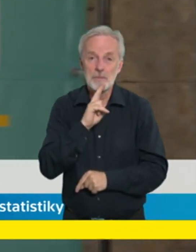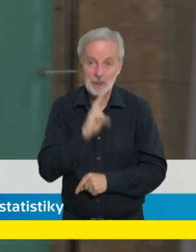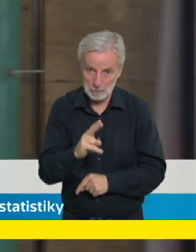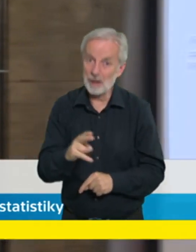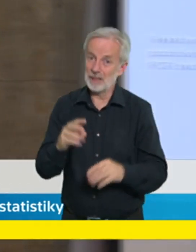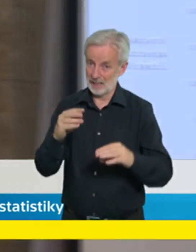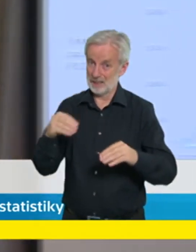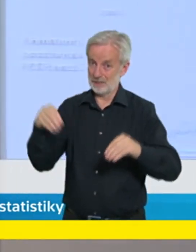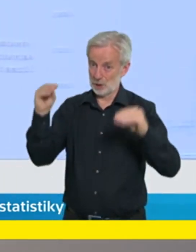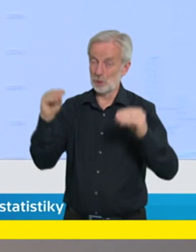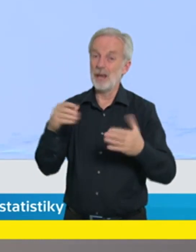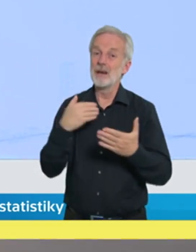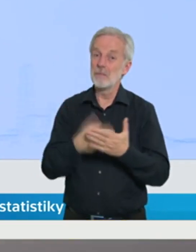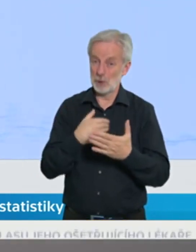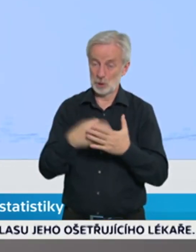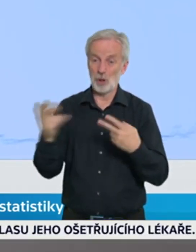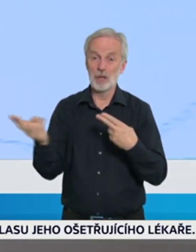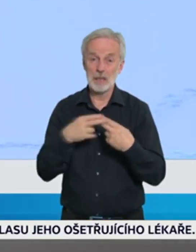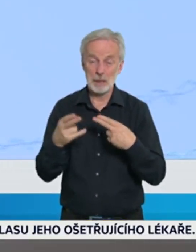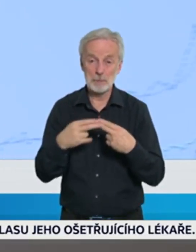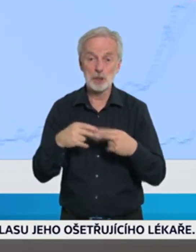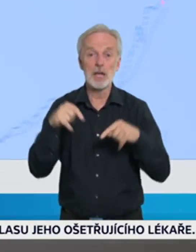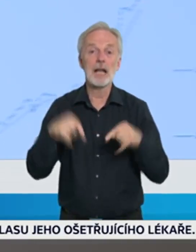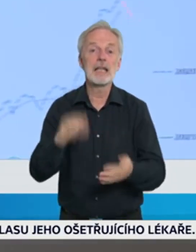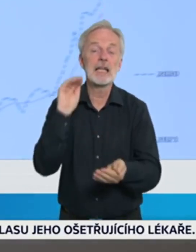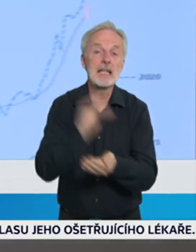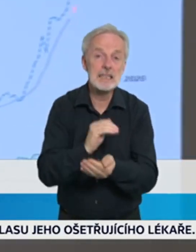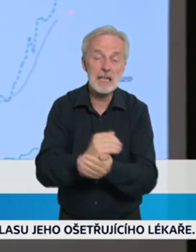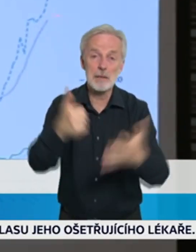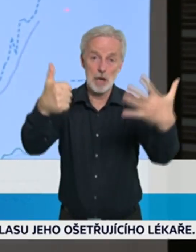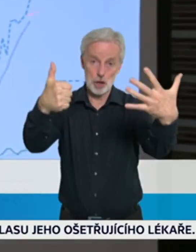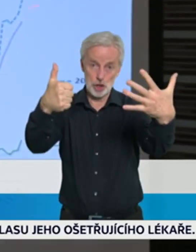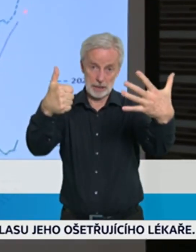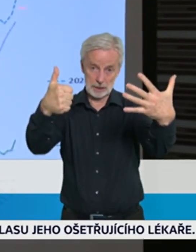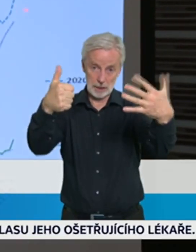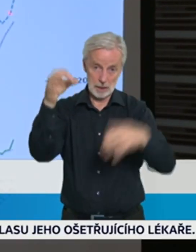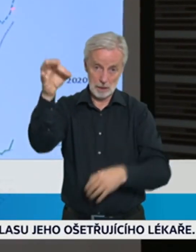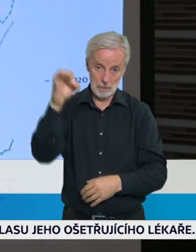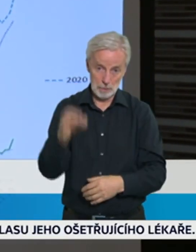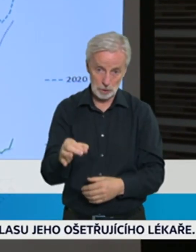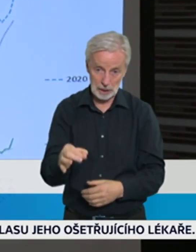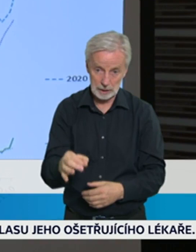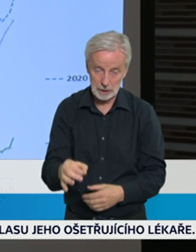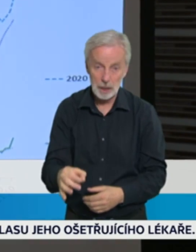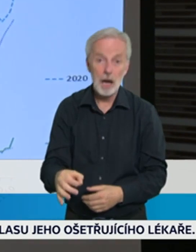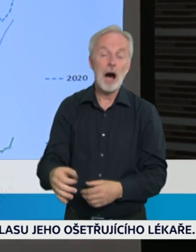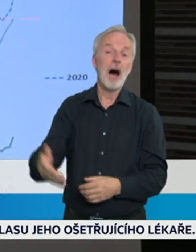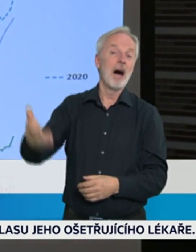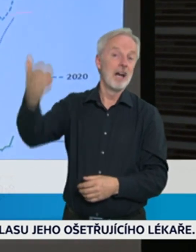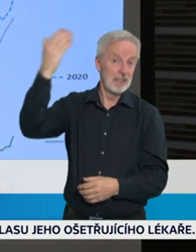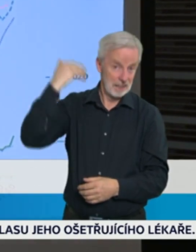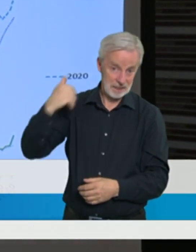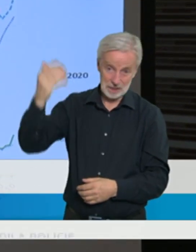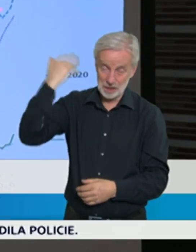signál rizika zde je, ale jsme na 6% proti velmi, velmi rizikovým a velmi nepříjemným před